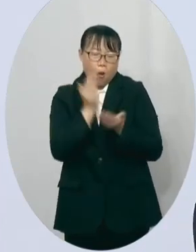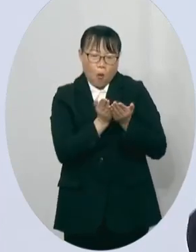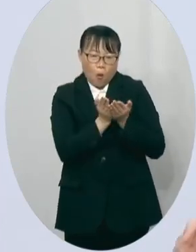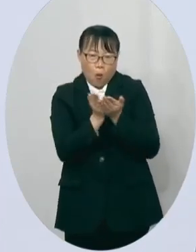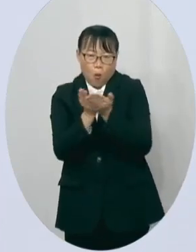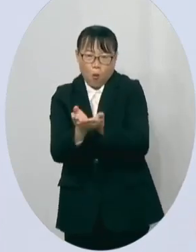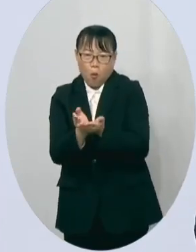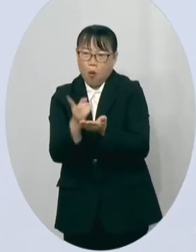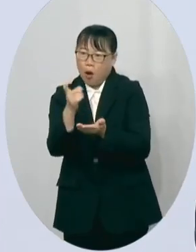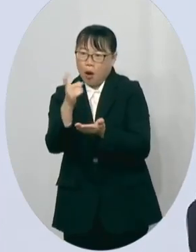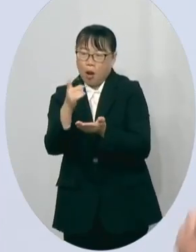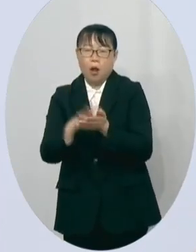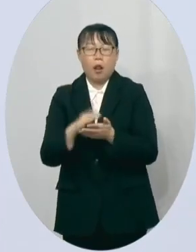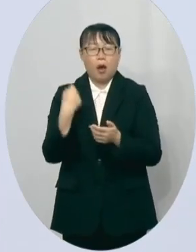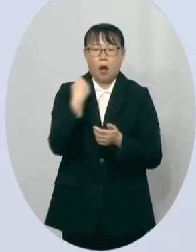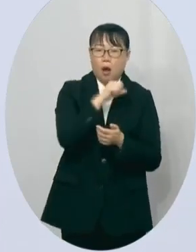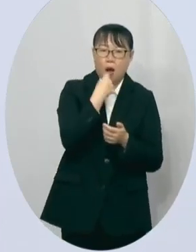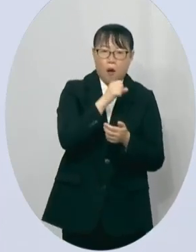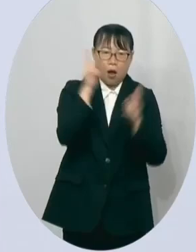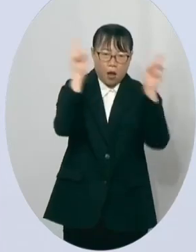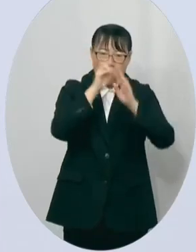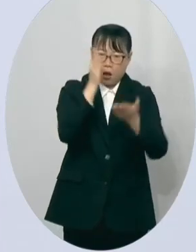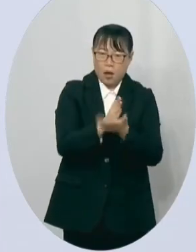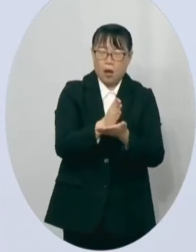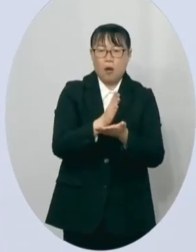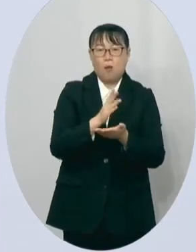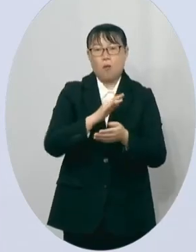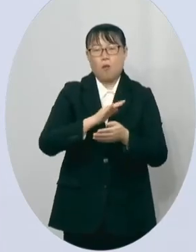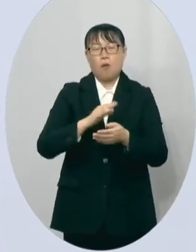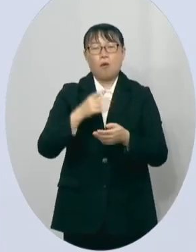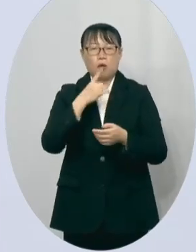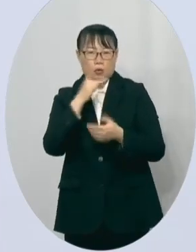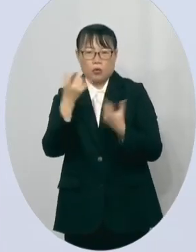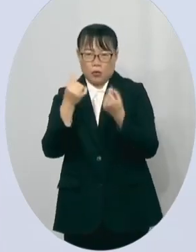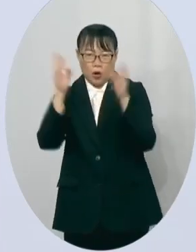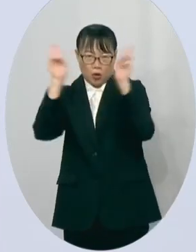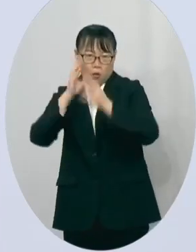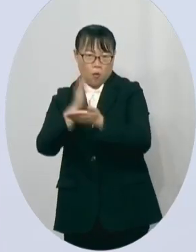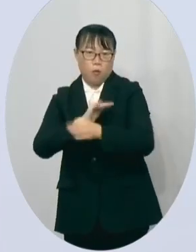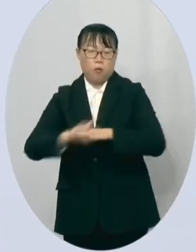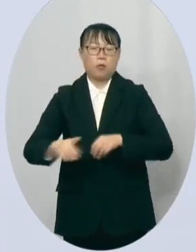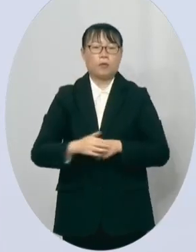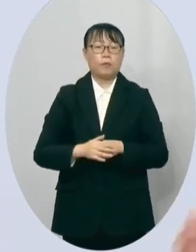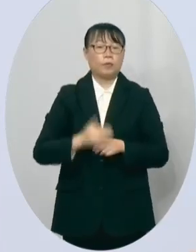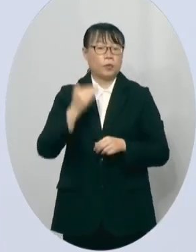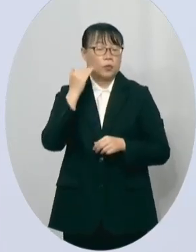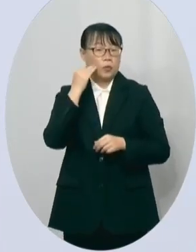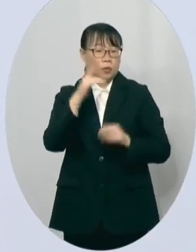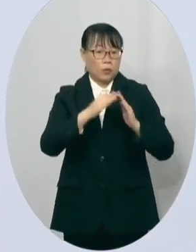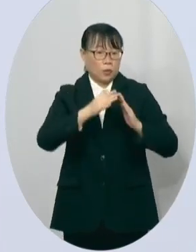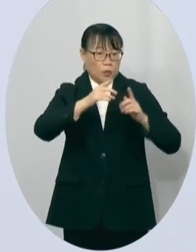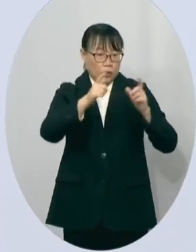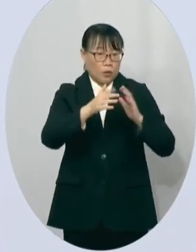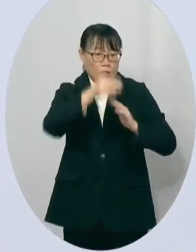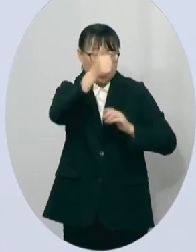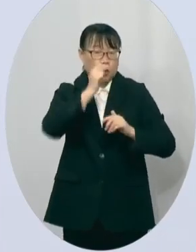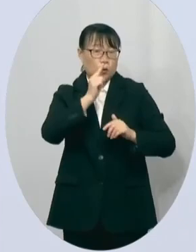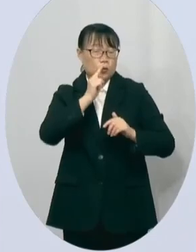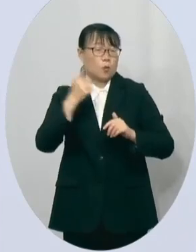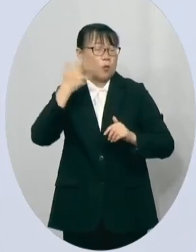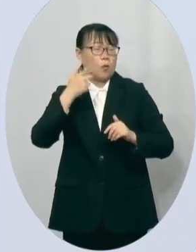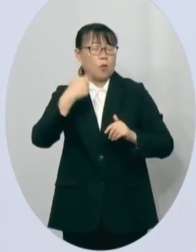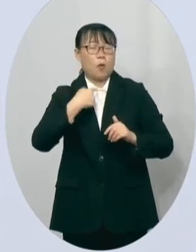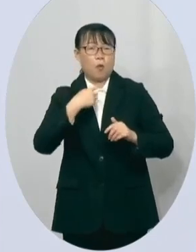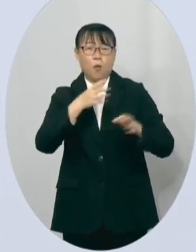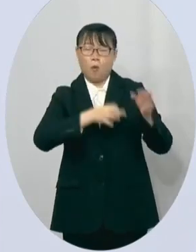台湾就会停电台中就会停电当卢市长沾沾自喜的说他的经济招商有多好的时候这个时候